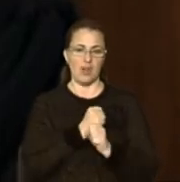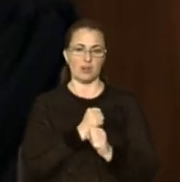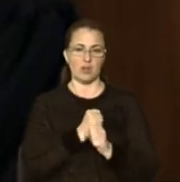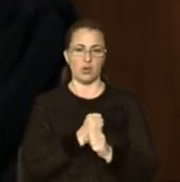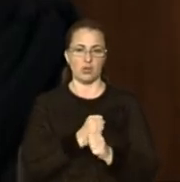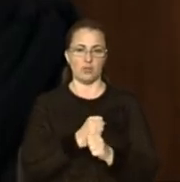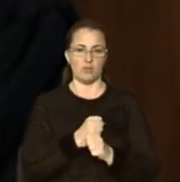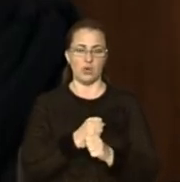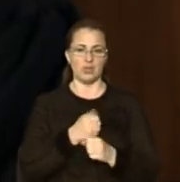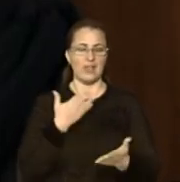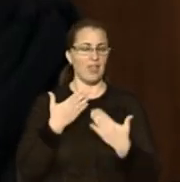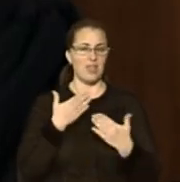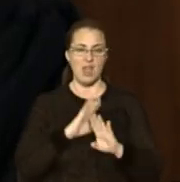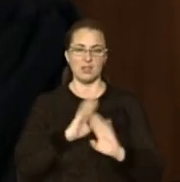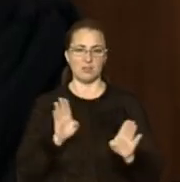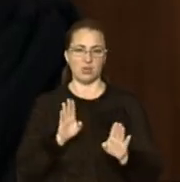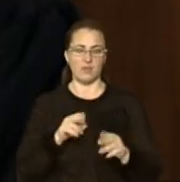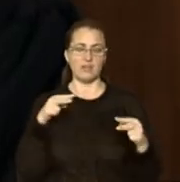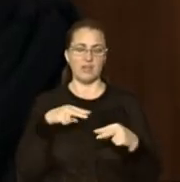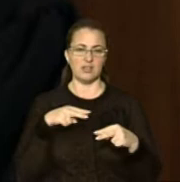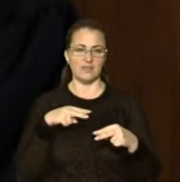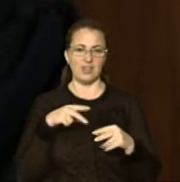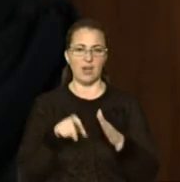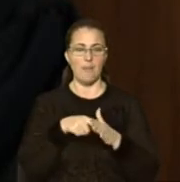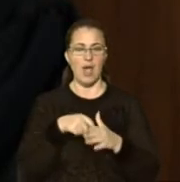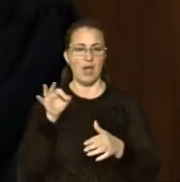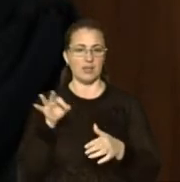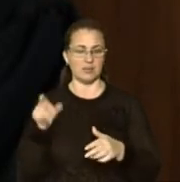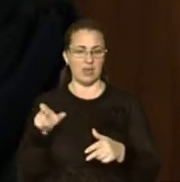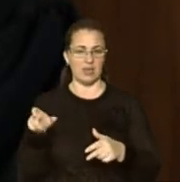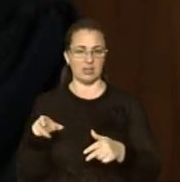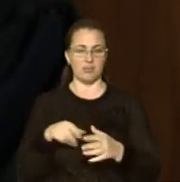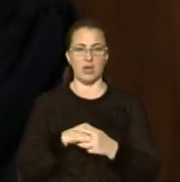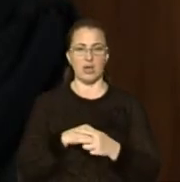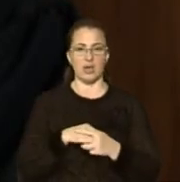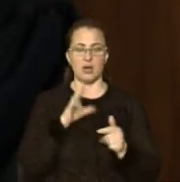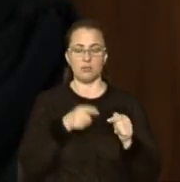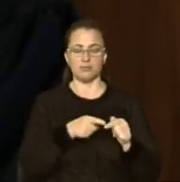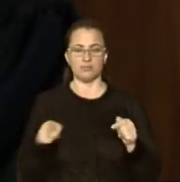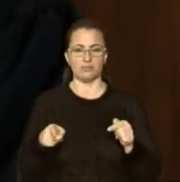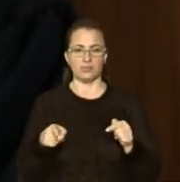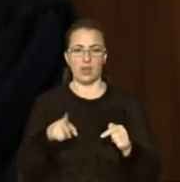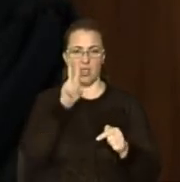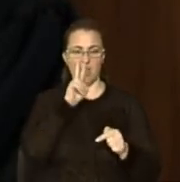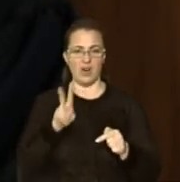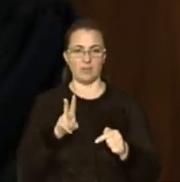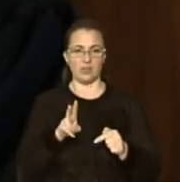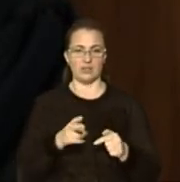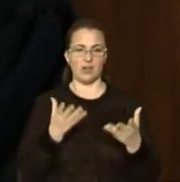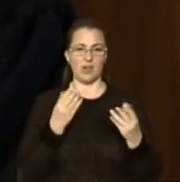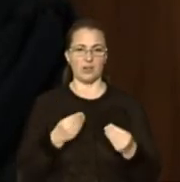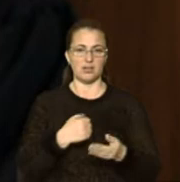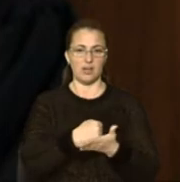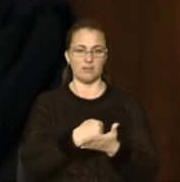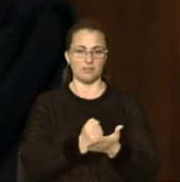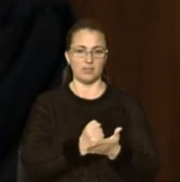утримуватися від спілкування із свідками та експертами, які можуть бути допитані у даному кримінальному провадженні. Строк дії ухвали становить два місяці з дня постановлення